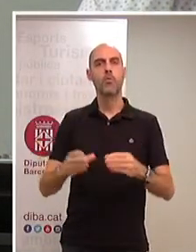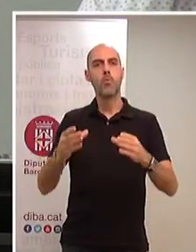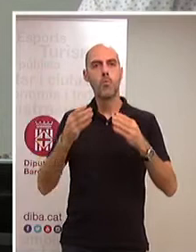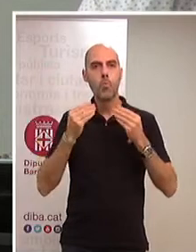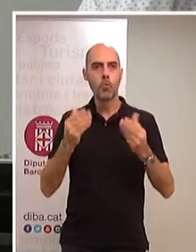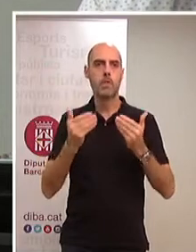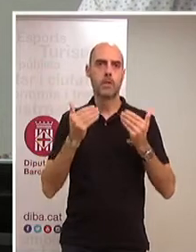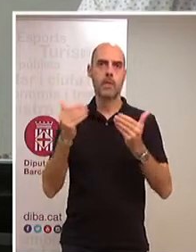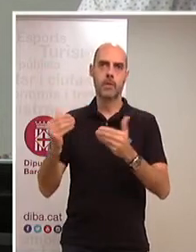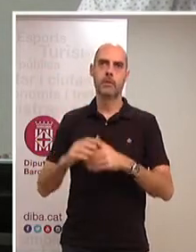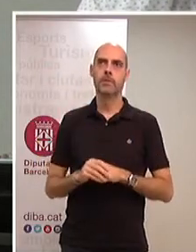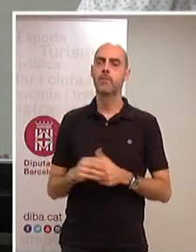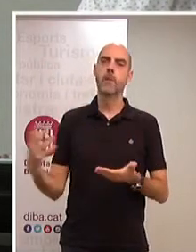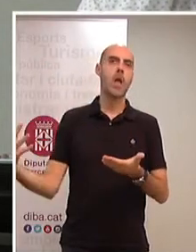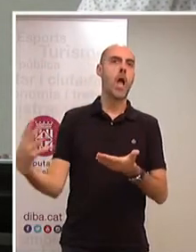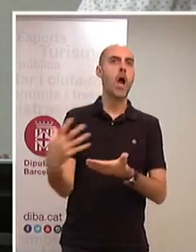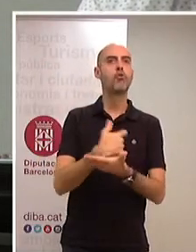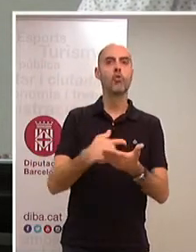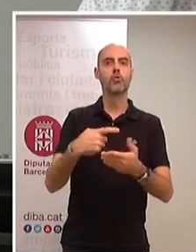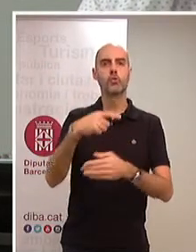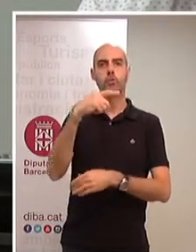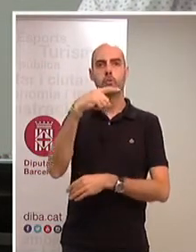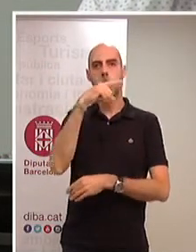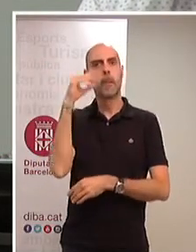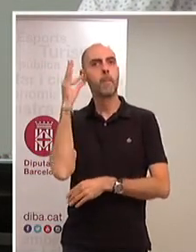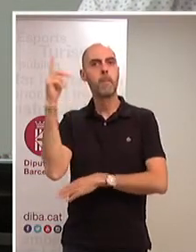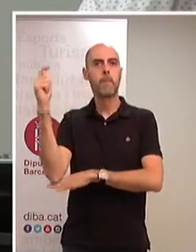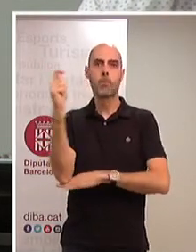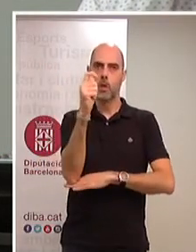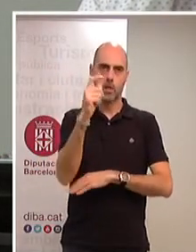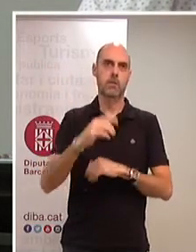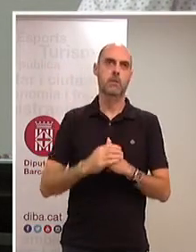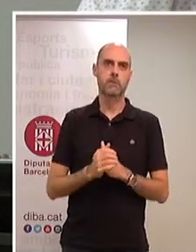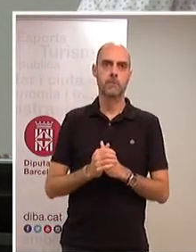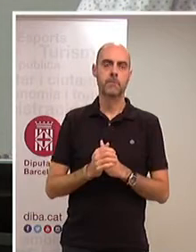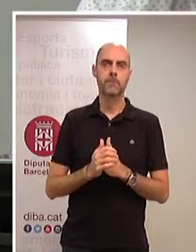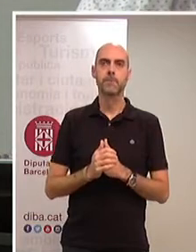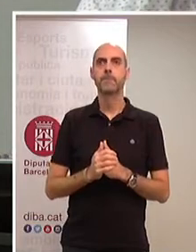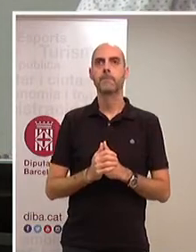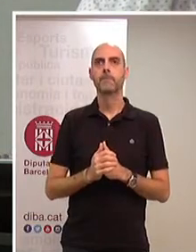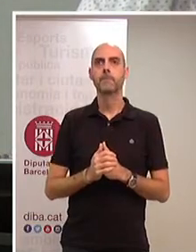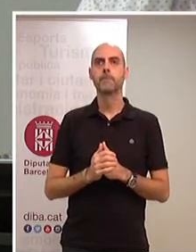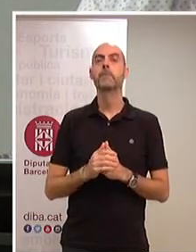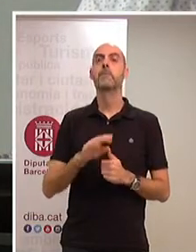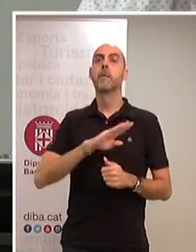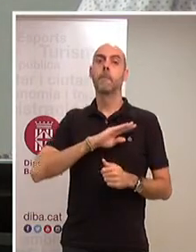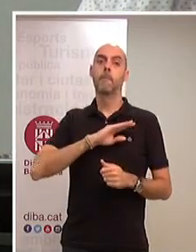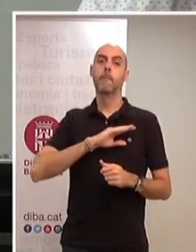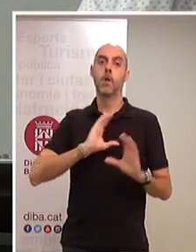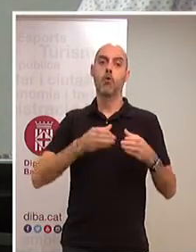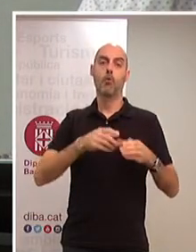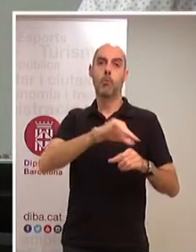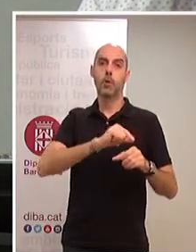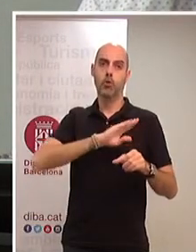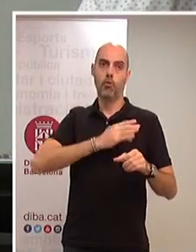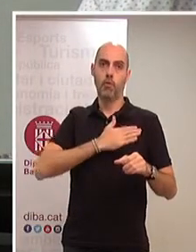moltíssimes gràcies a tots els diputats i diputades amb els que he pogut formar govern. Els de la meva formació política, però